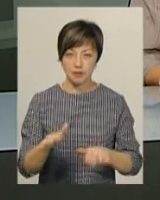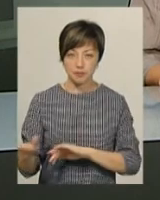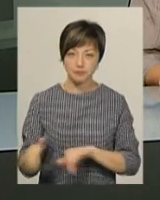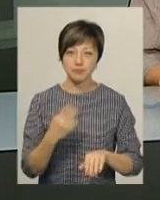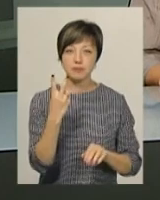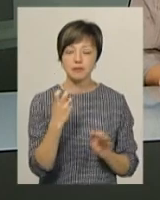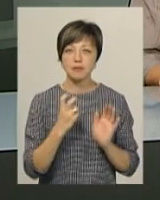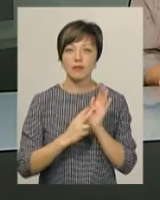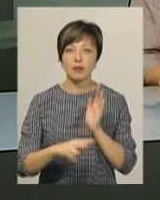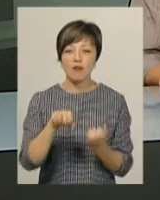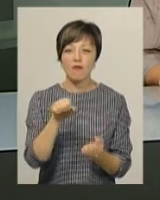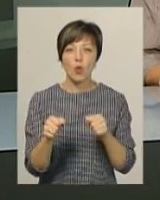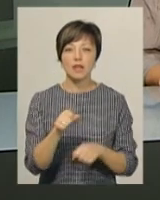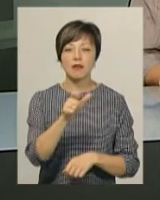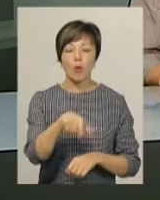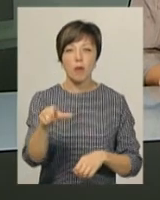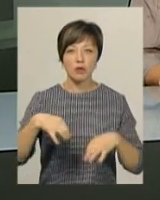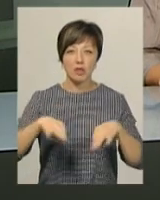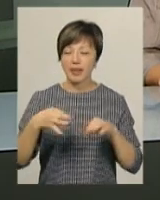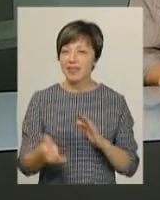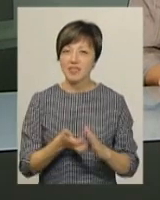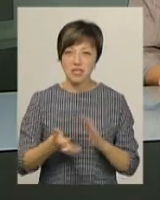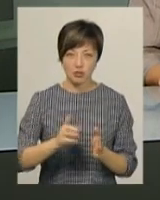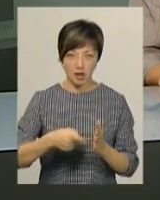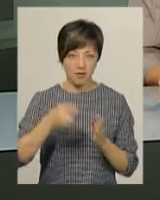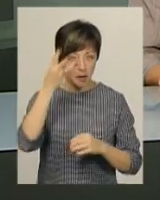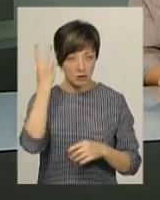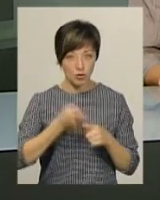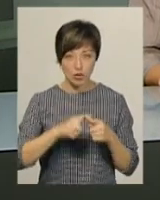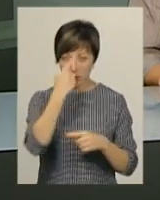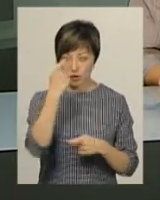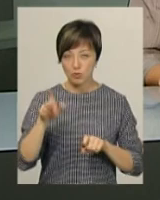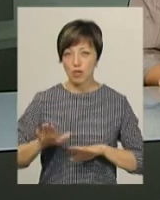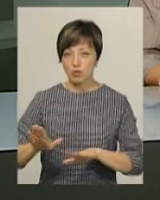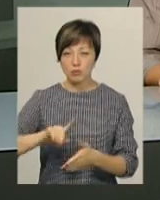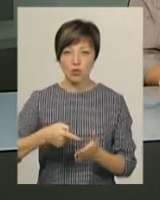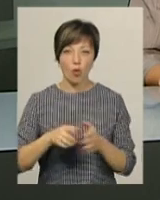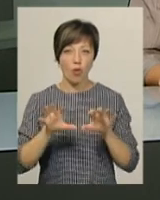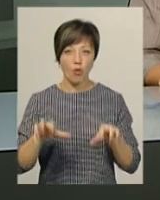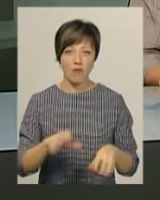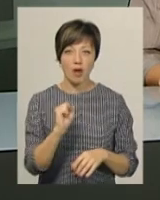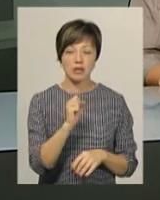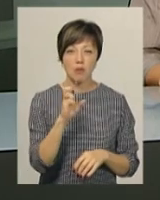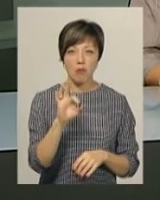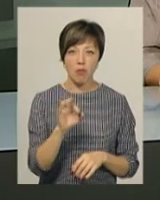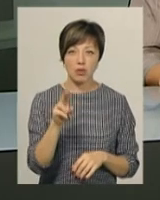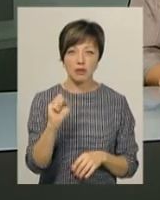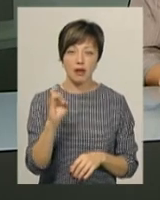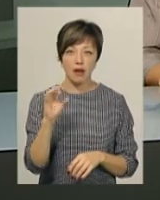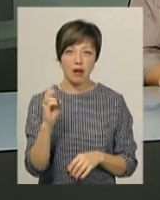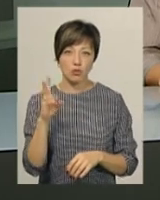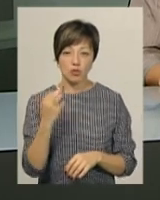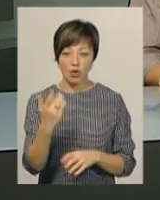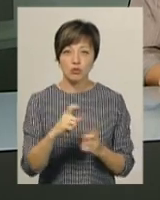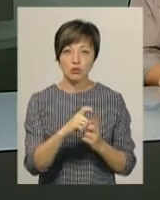270 водіїв громадського транспорту не вистачає у Хмельницькому. Про це повідомив заступник міського голови Андрій Бондаренко. За його